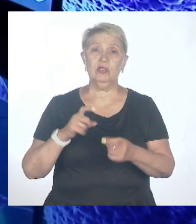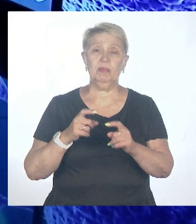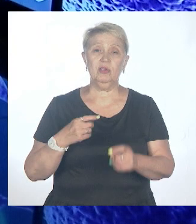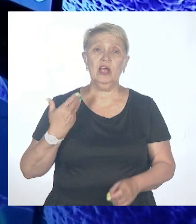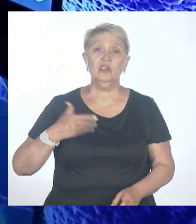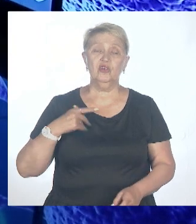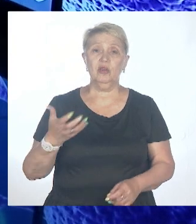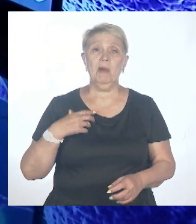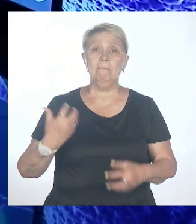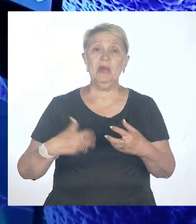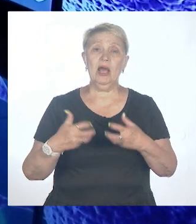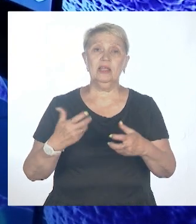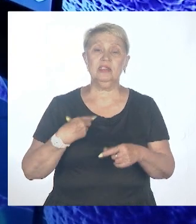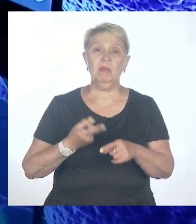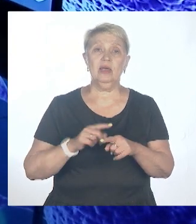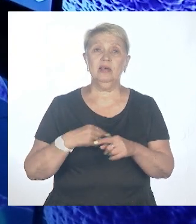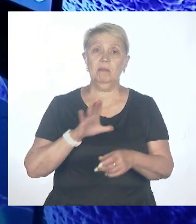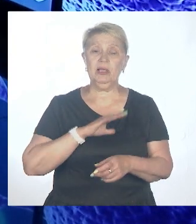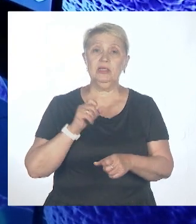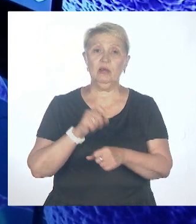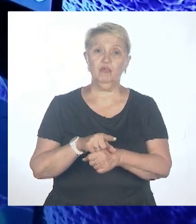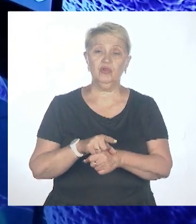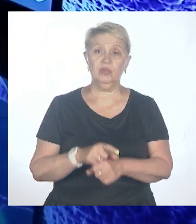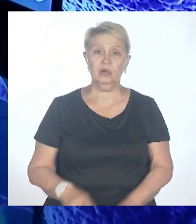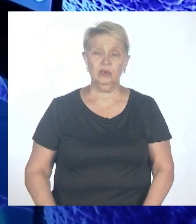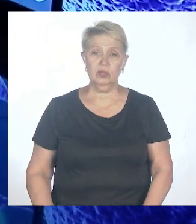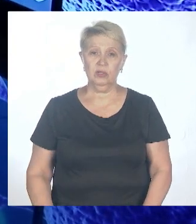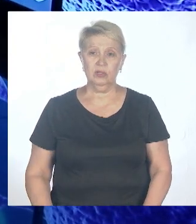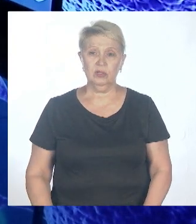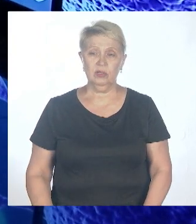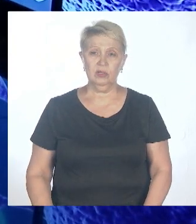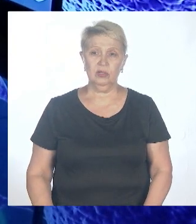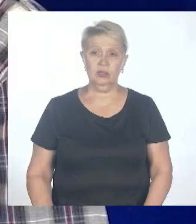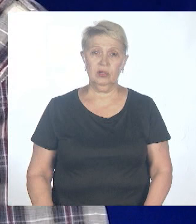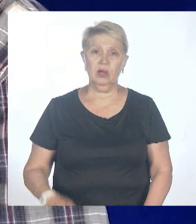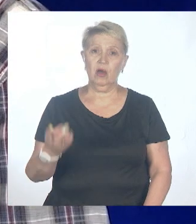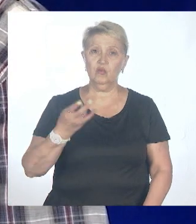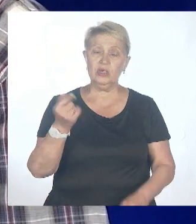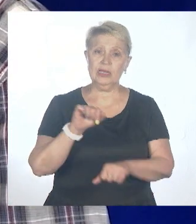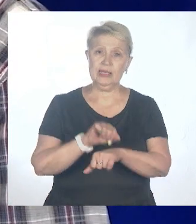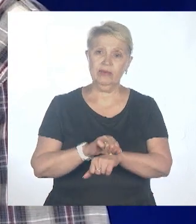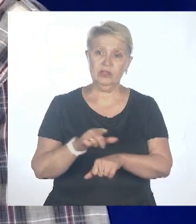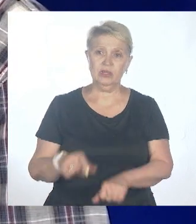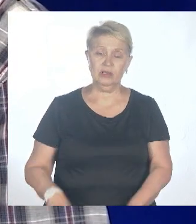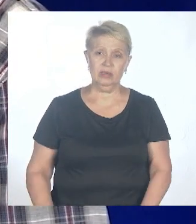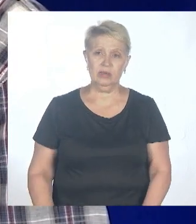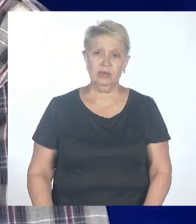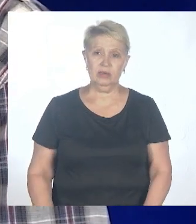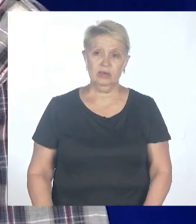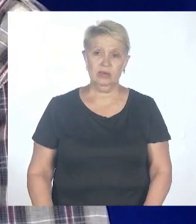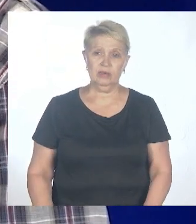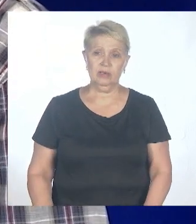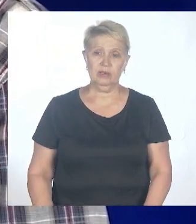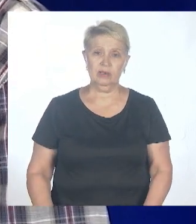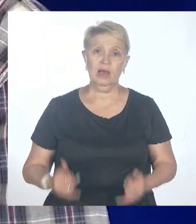этот механизм ведь был запущен? Да, естественно. Так, может, и не надо его останавливать? Надо. А вот здесь как раз и включаются наши